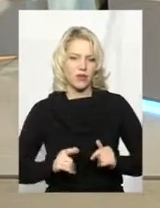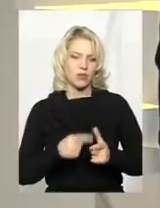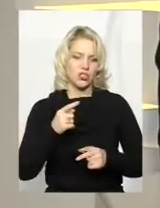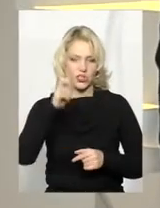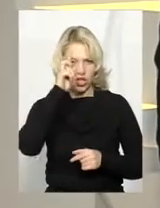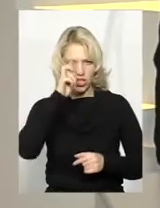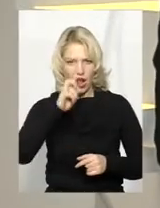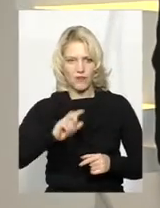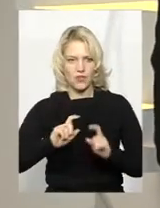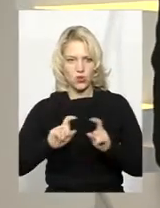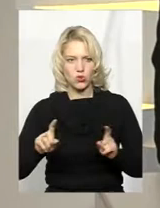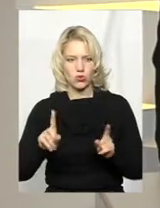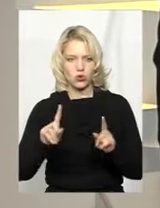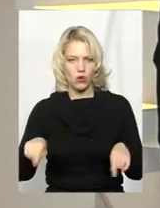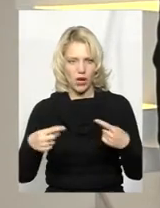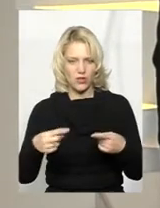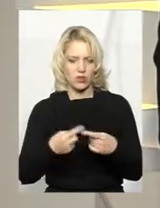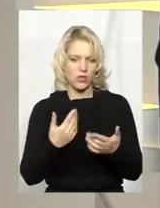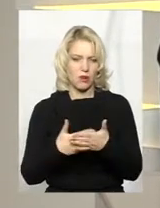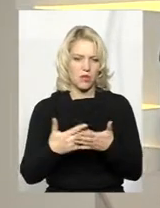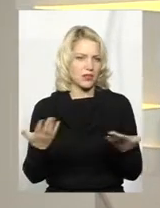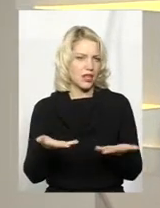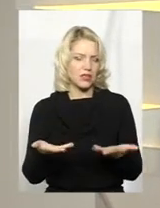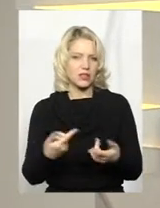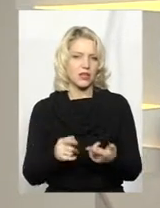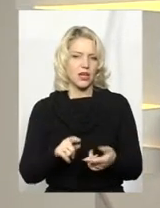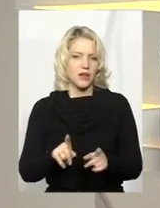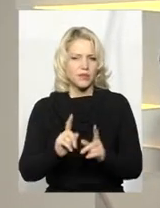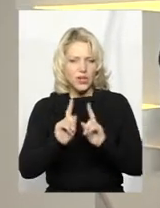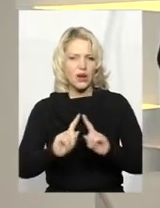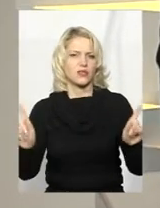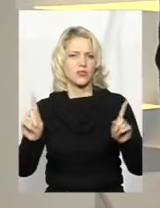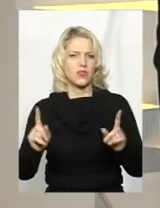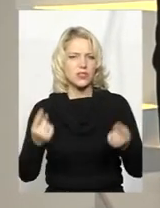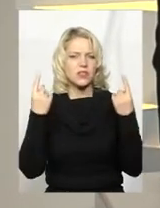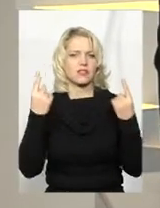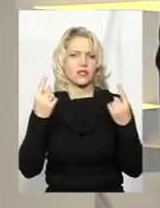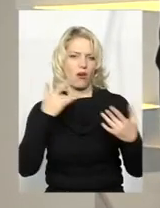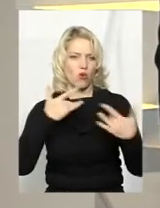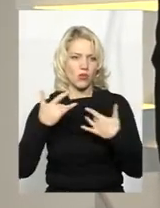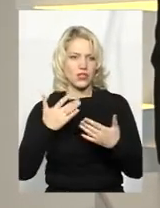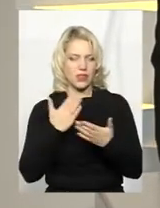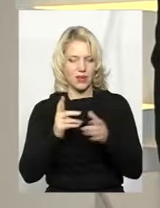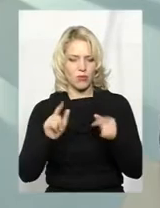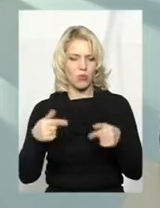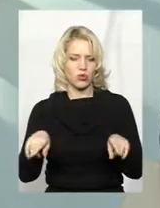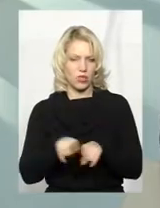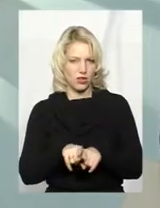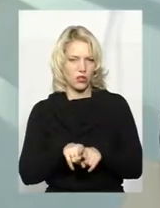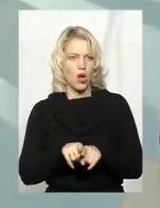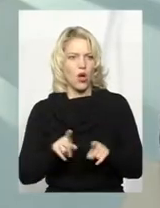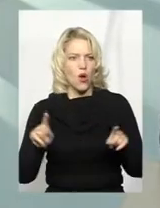структура велика, організовує якийсь, я не знаю, навіть грандіозний концерт, якісь вимоги є до таких організацій?